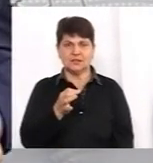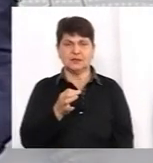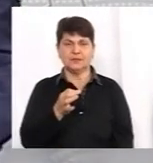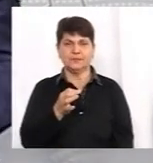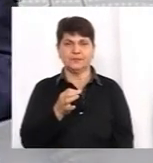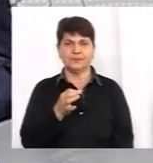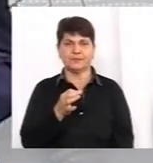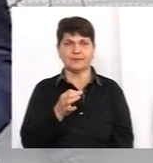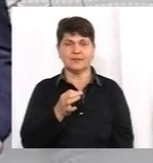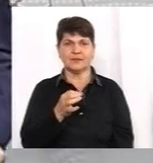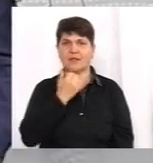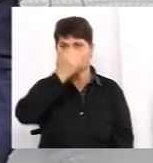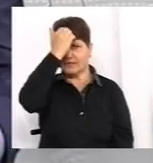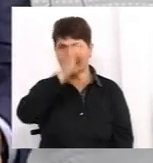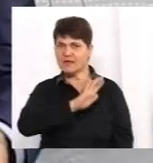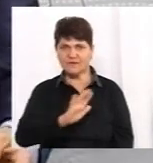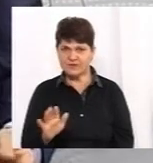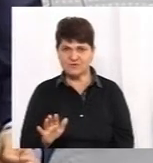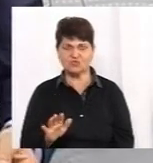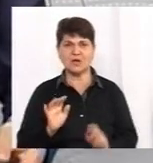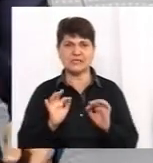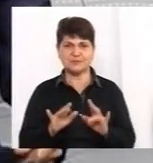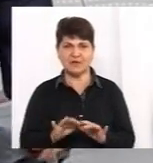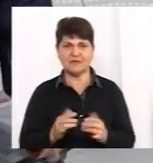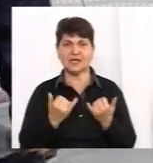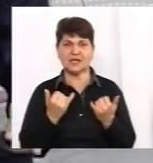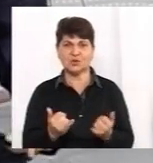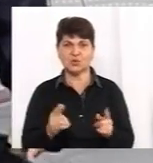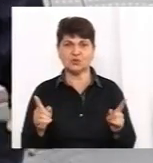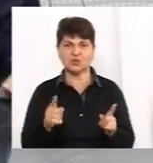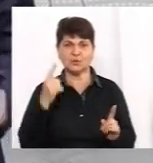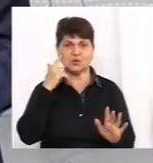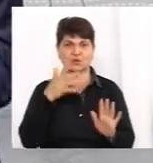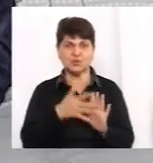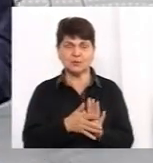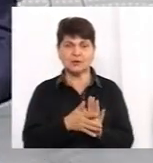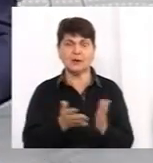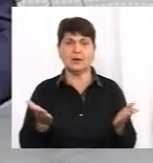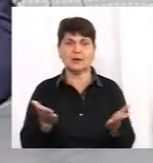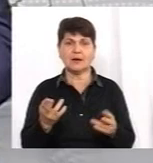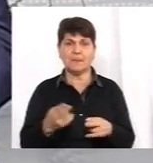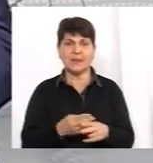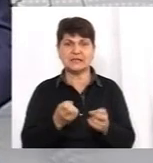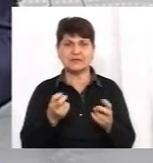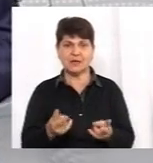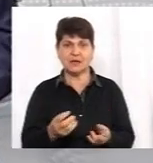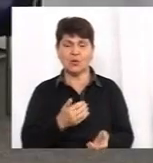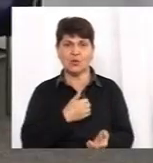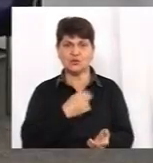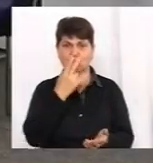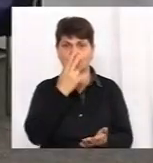справа. І для того, щоб зрозуміти, дійсно, яка небезпека, от я хочу продемонструвати